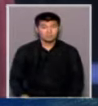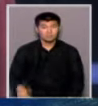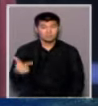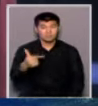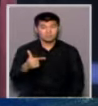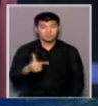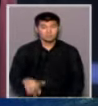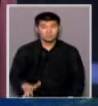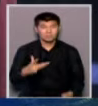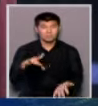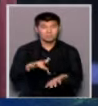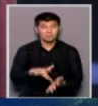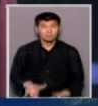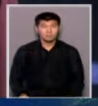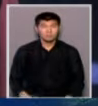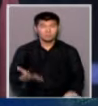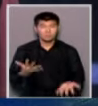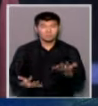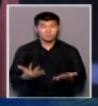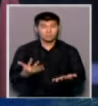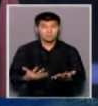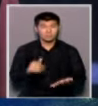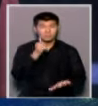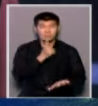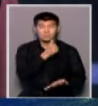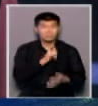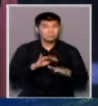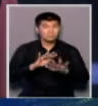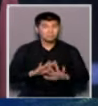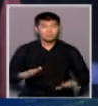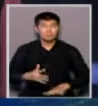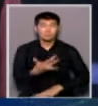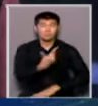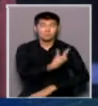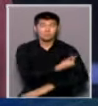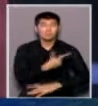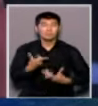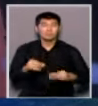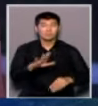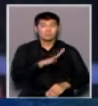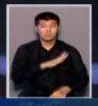Атыра оғаласынан егерде құпе алмаса вакцинаны қай пункттен алдыңыз?